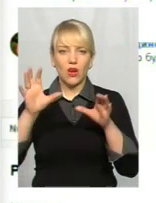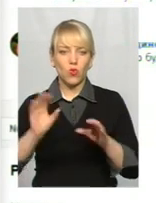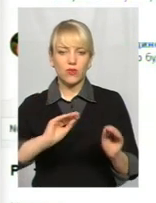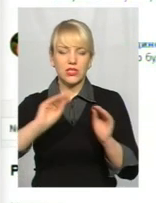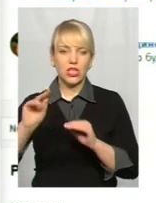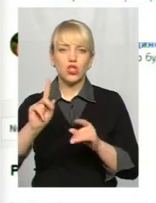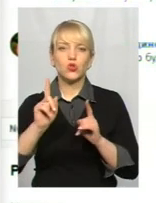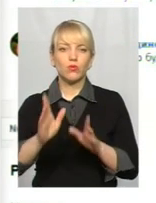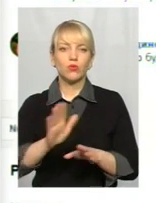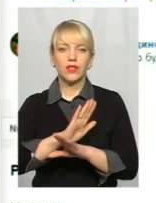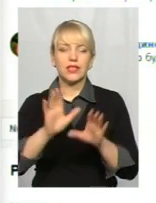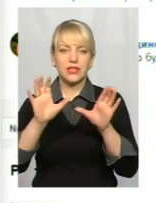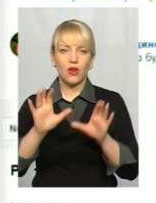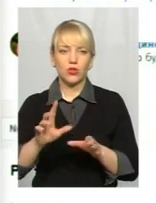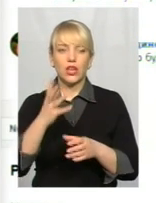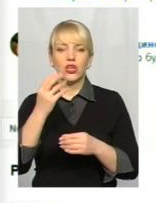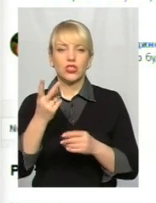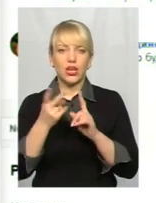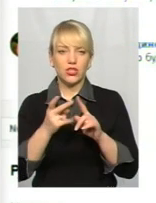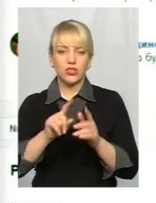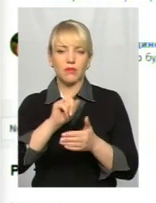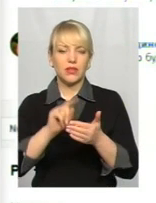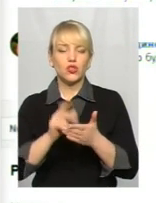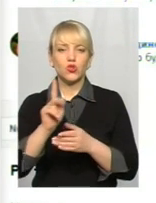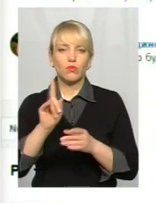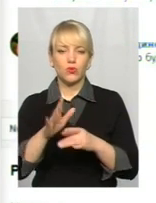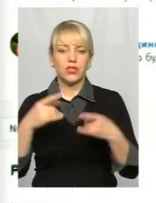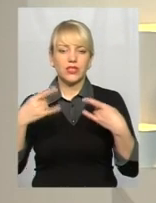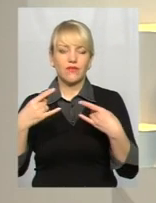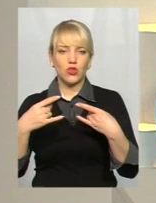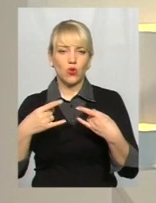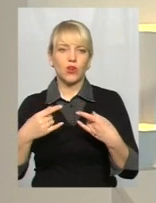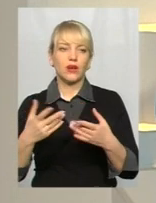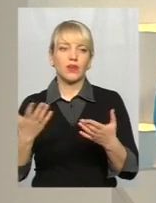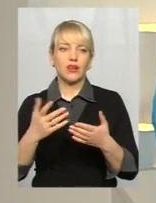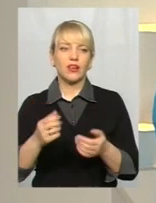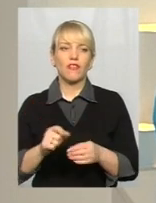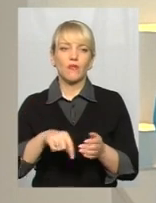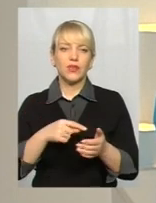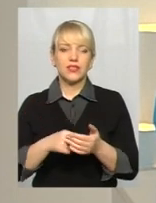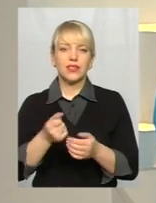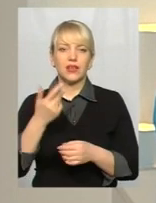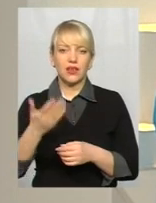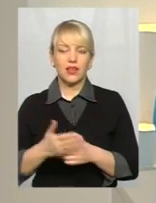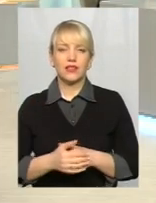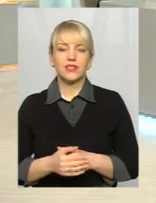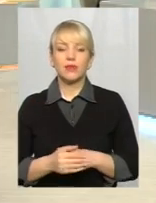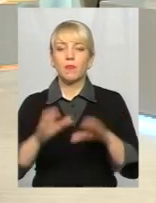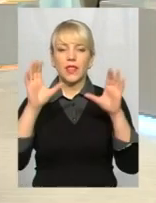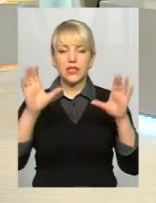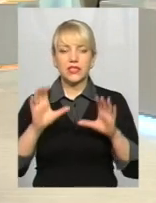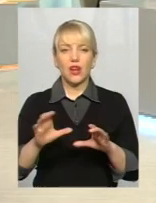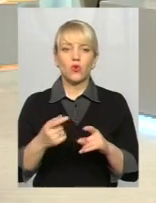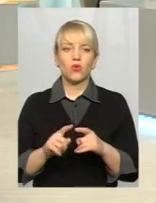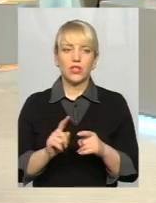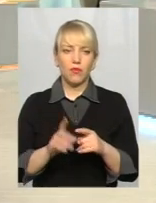буде з незаконними? І ще питання, що буде з відеоекранами, яких у місті декілька? Законність встановлення буде контролювати